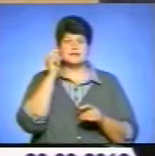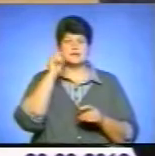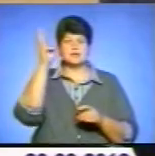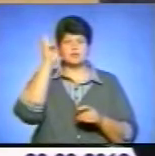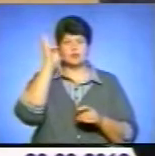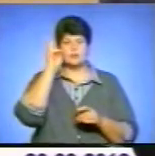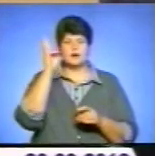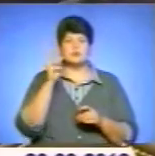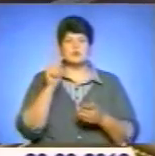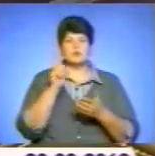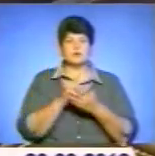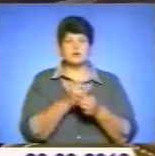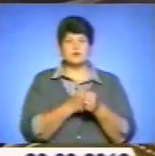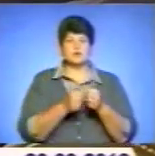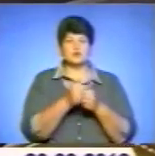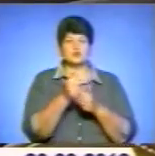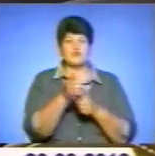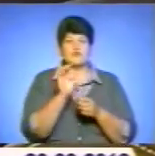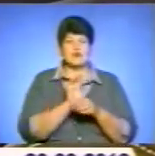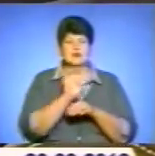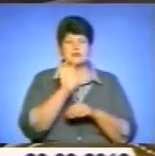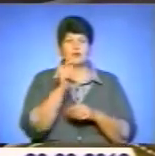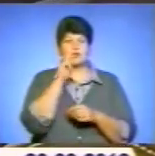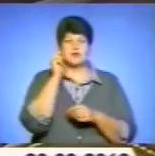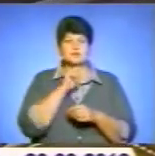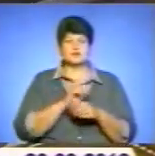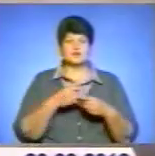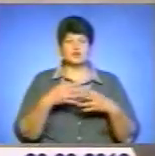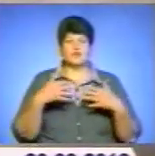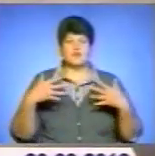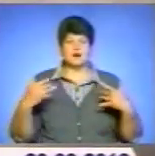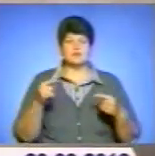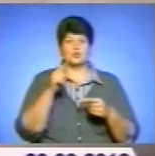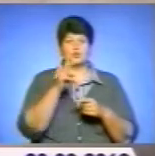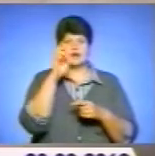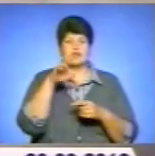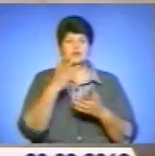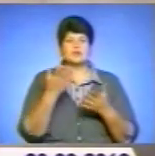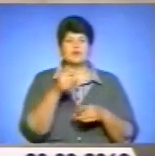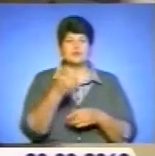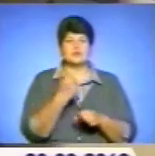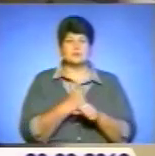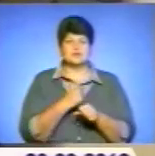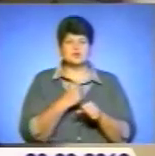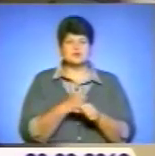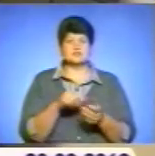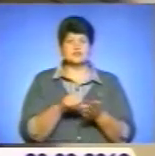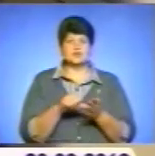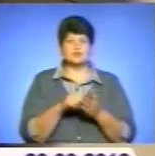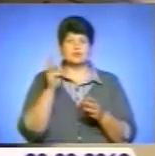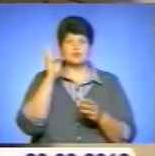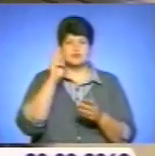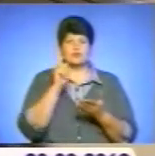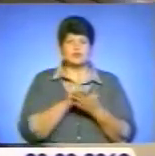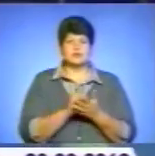глави держави, мають просувати українські товари на ринок тієї країни, де вони працюють. Нарада з цього питання за участю послів найближчим часом має відбутися